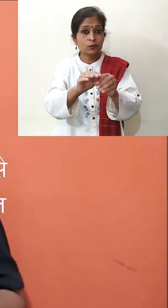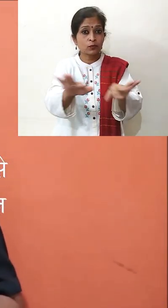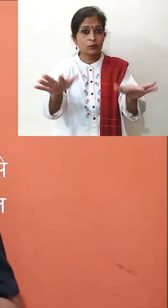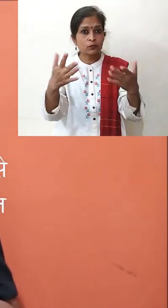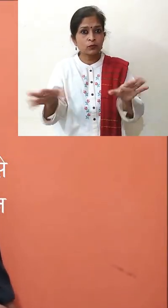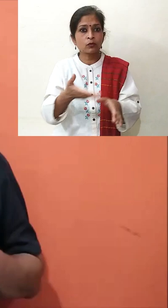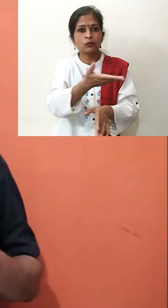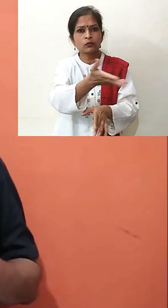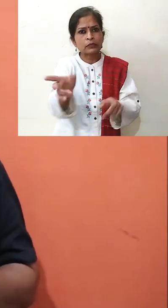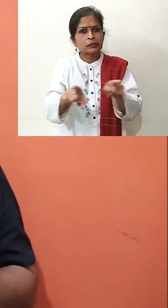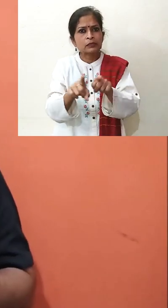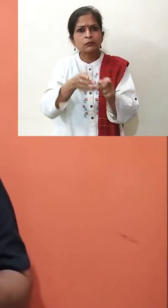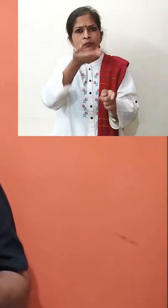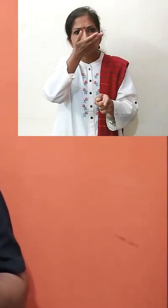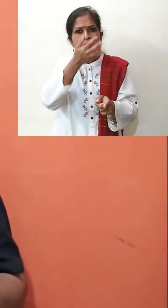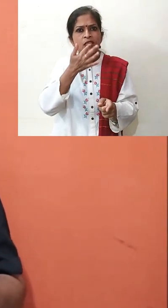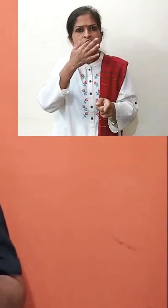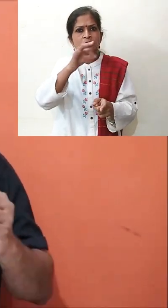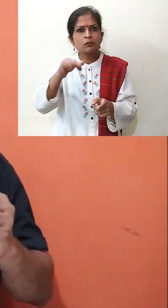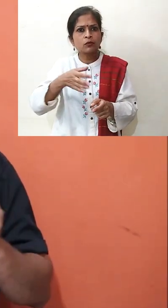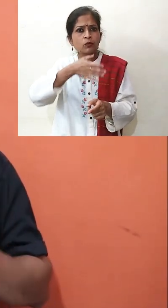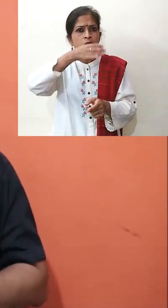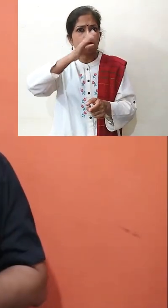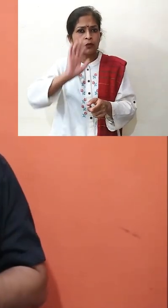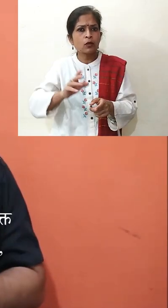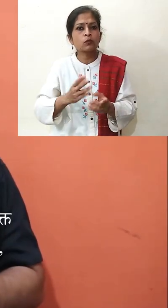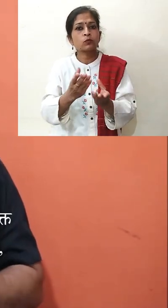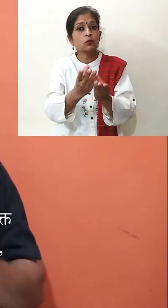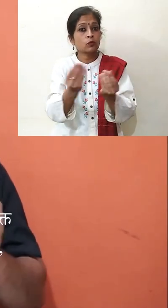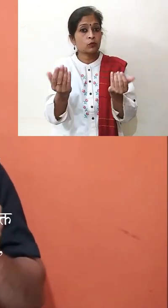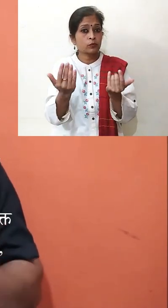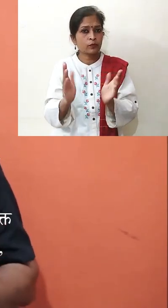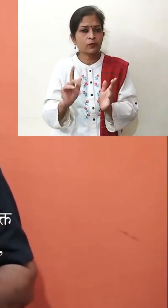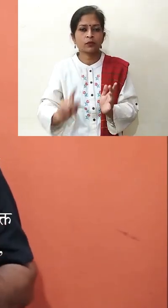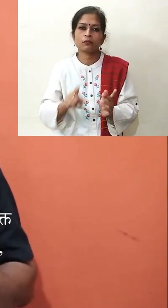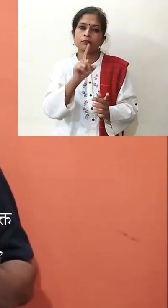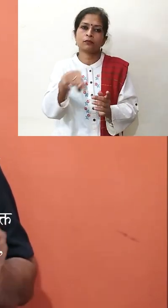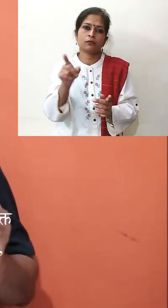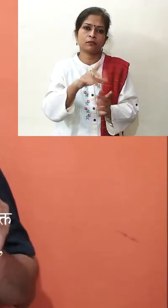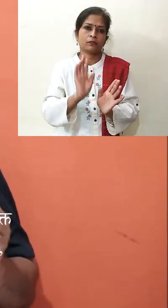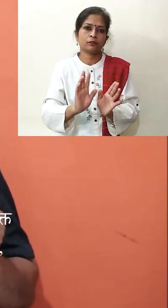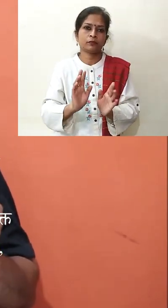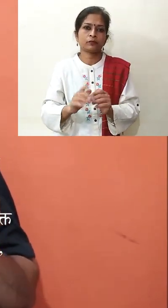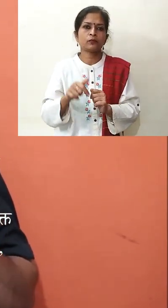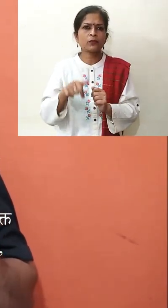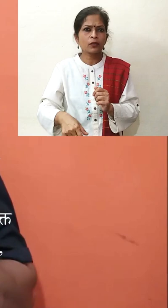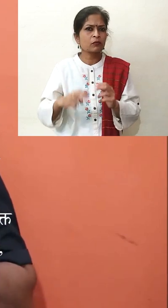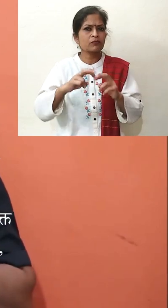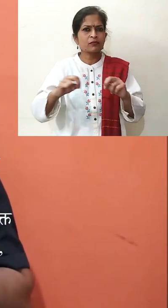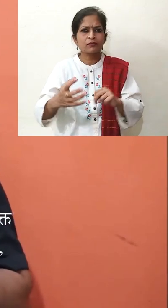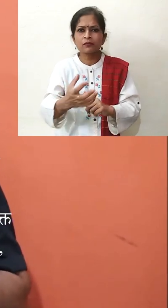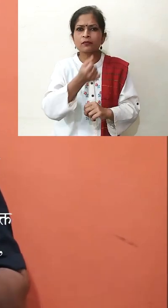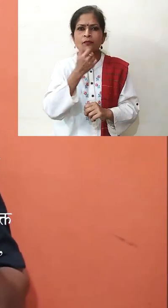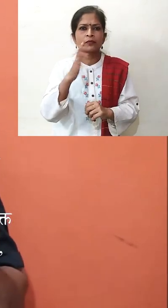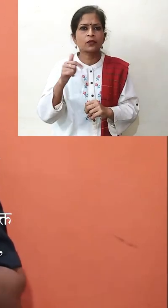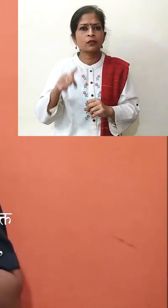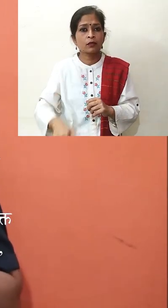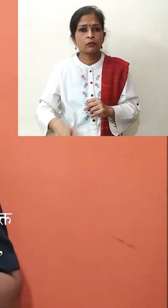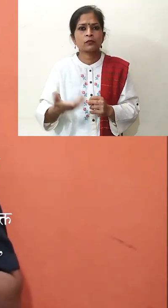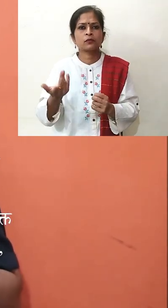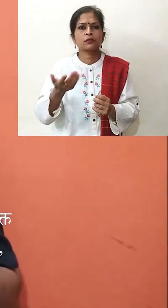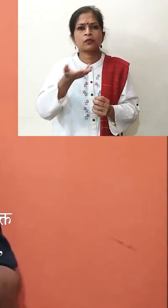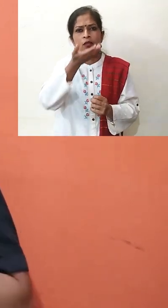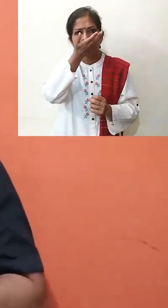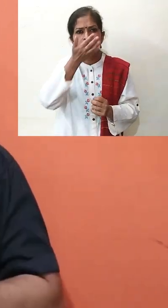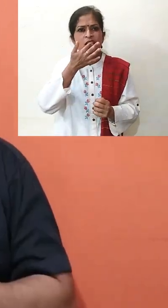है वो यदि गरानमक के पानी से गरारे करेंगे तो उनका इलाज हो सकता है। यह भी गलत है, ऐसे प्रमान उपलबद नहीं है जिससे यह